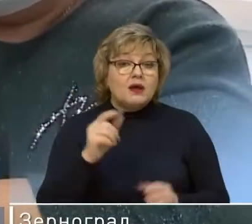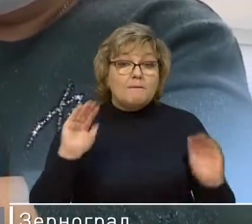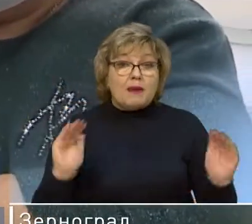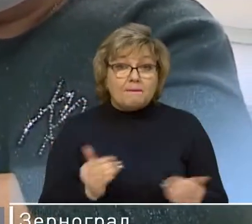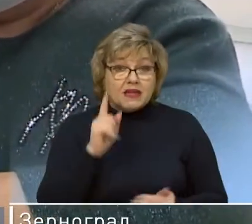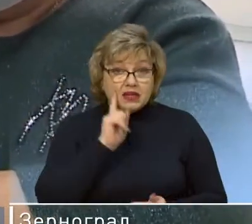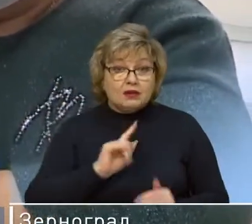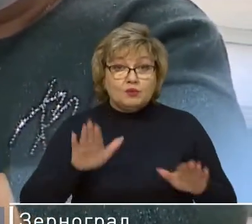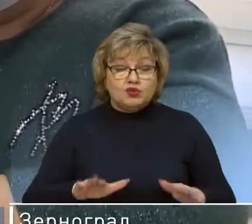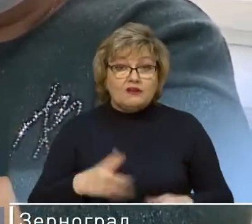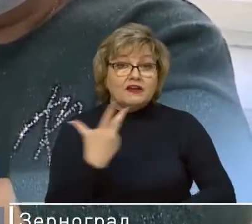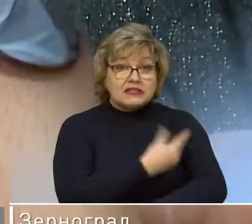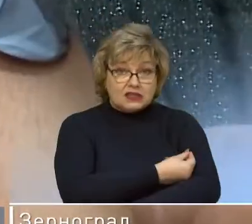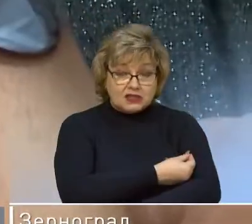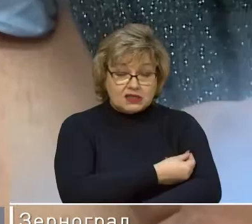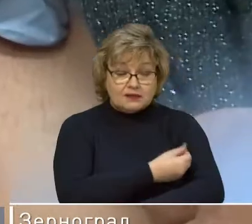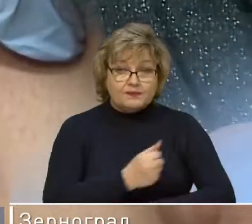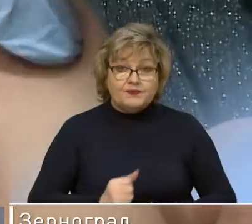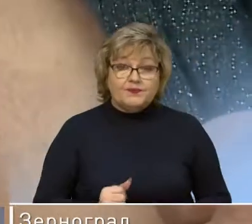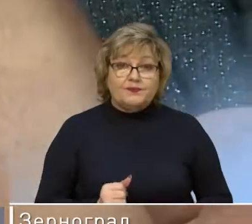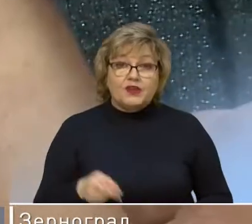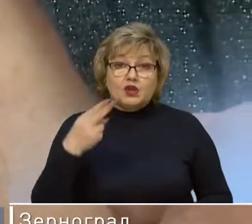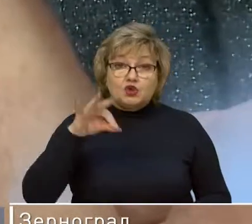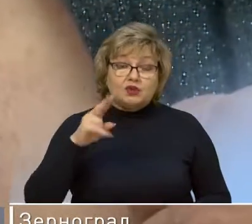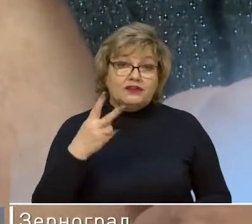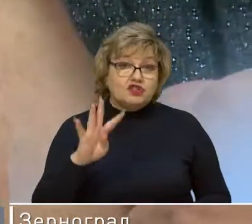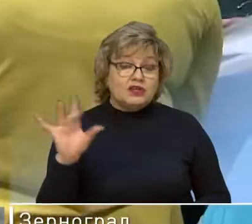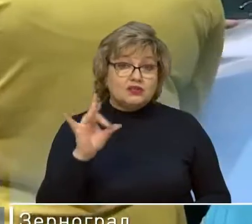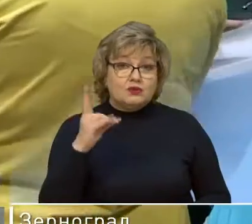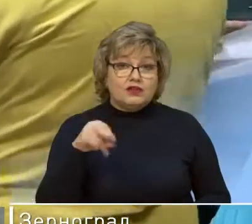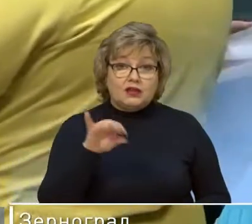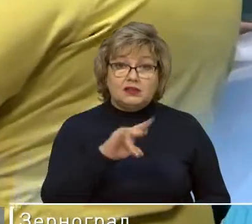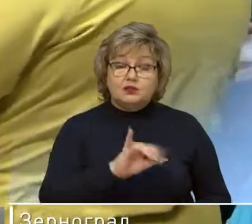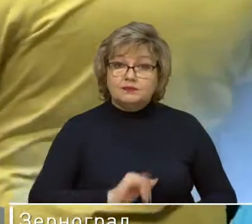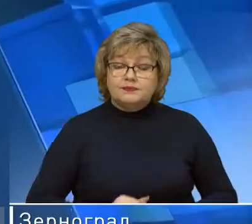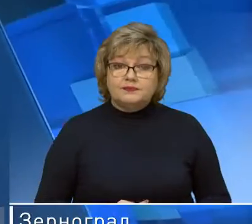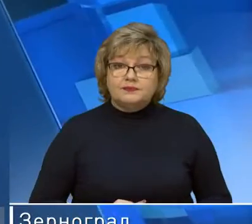пунктов вакцинации. Мария Индрикова, Юрий Лешко, Дон-24, Ростов-на-Дону.